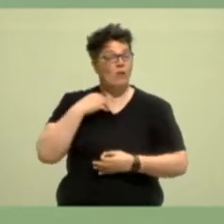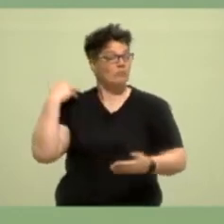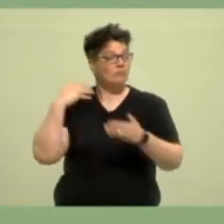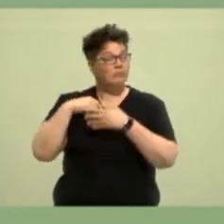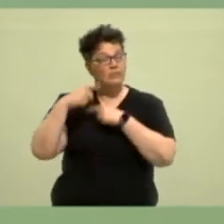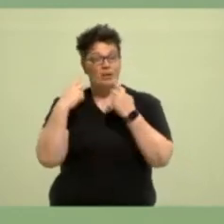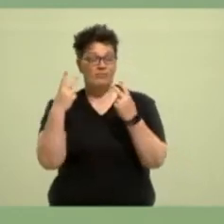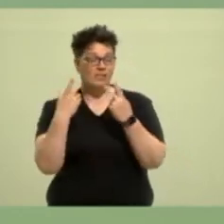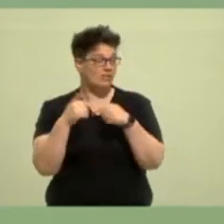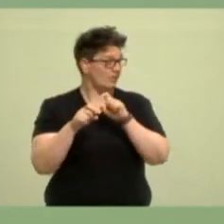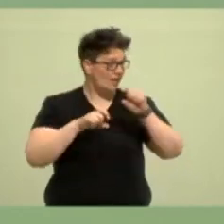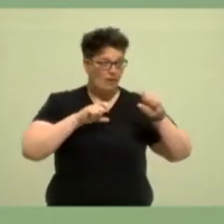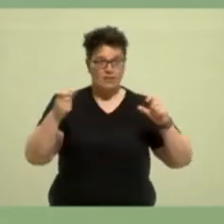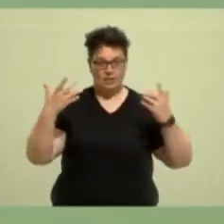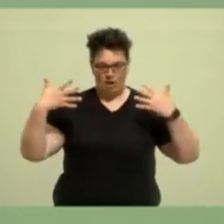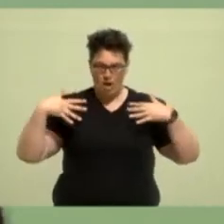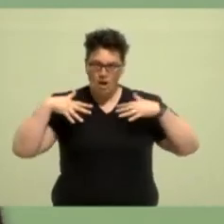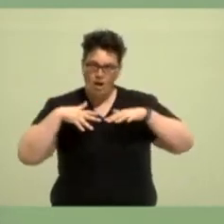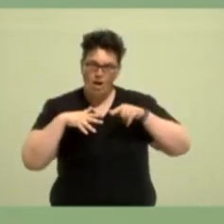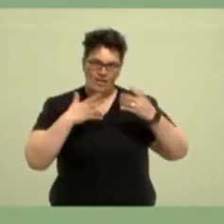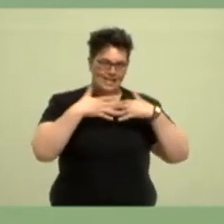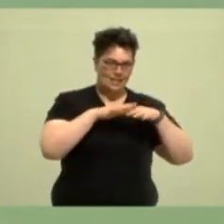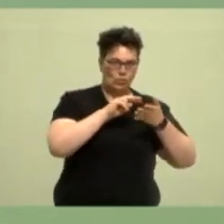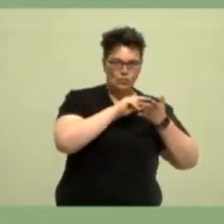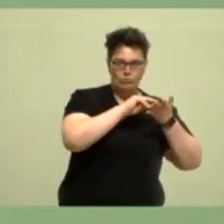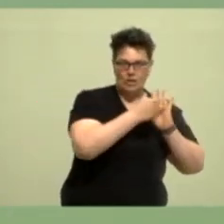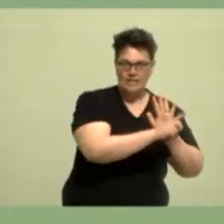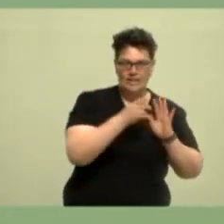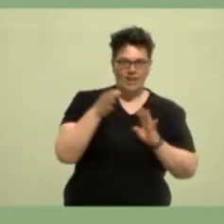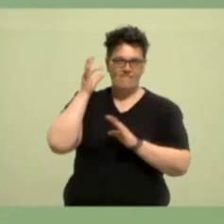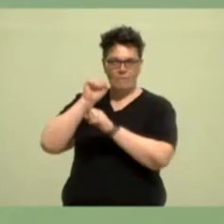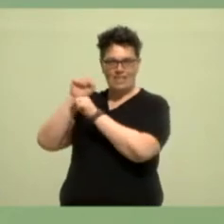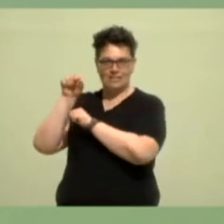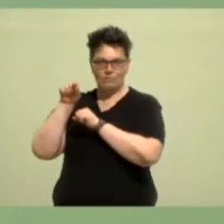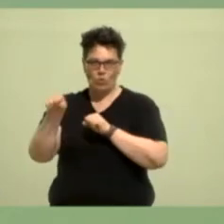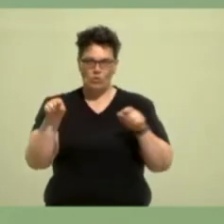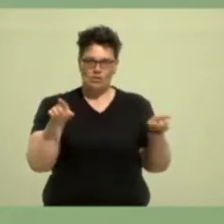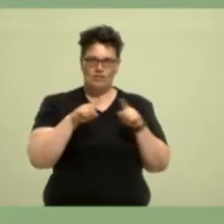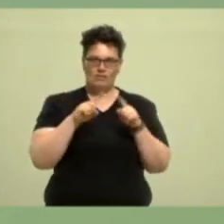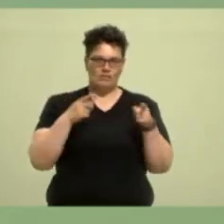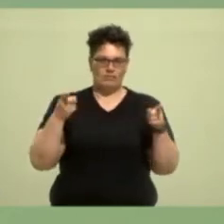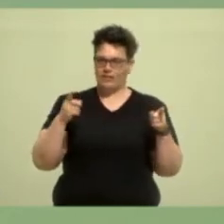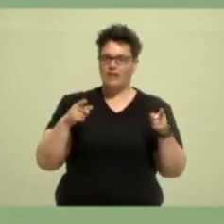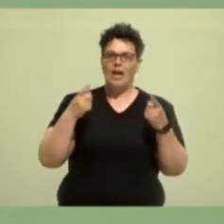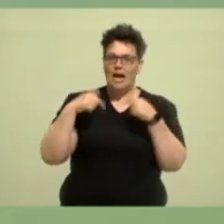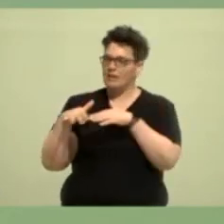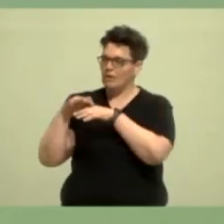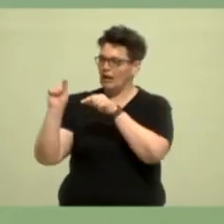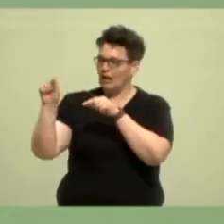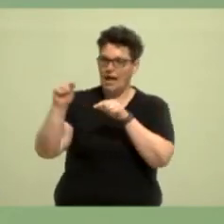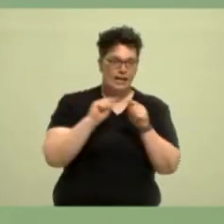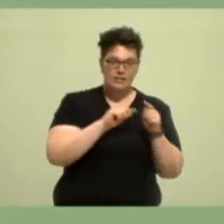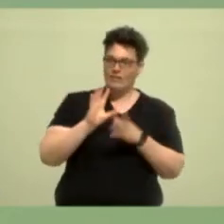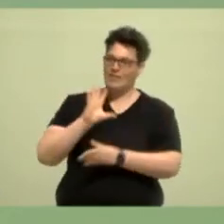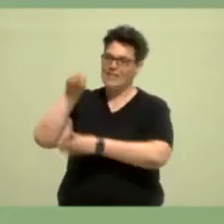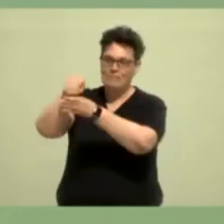beiden Themenbereiche Integrationspolitik und Feminismus als Querschnittsaufgabe in allen anderen Bereichen betrachte. Ich